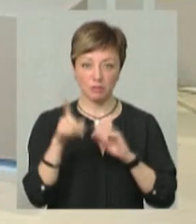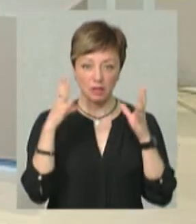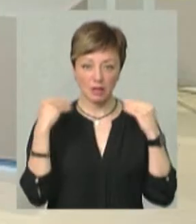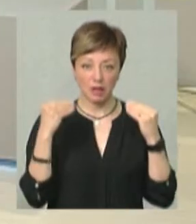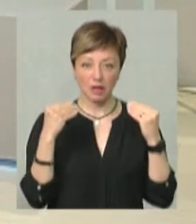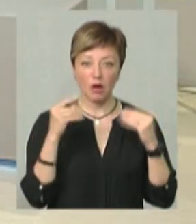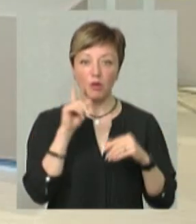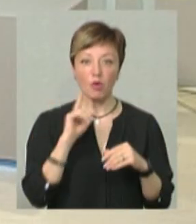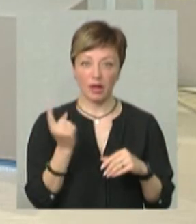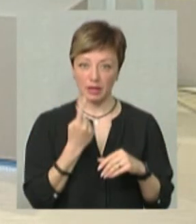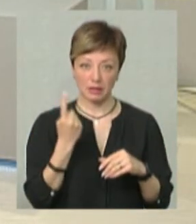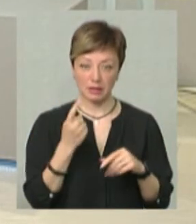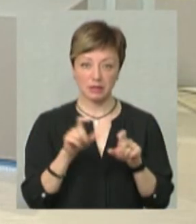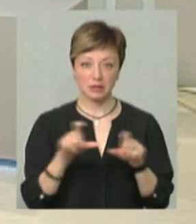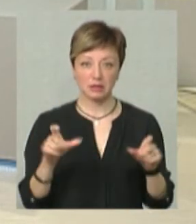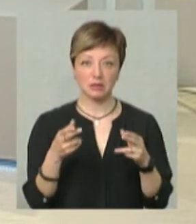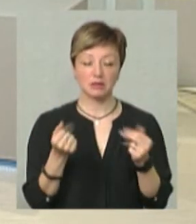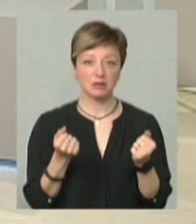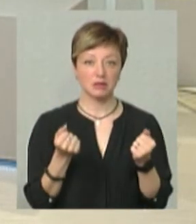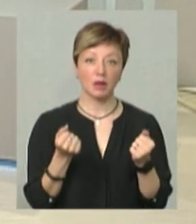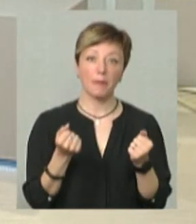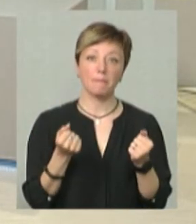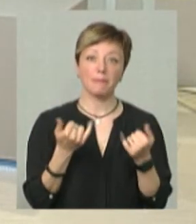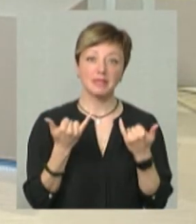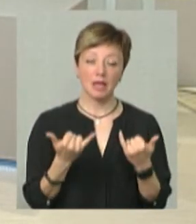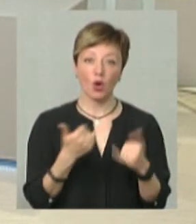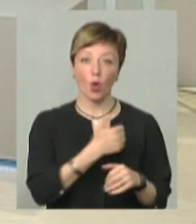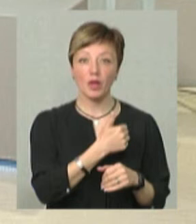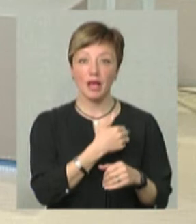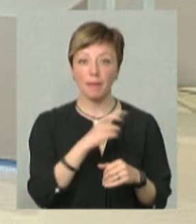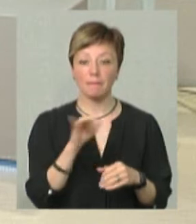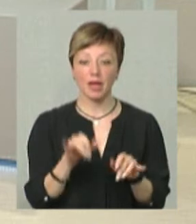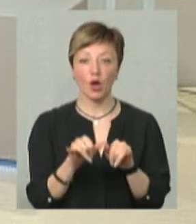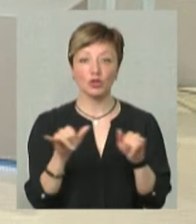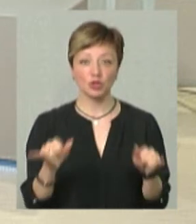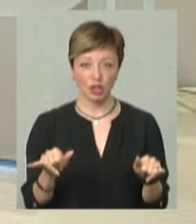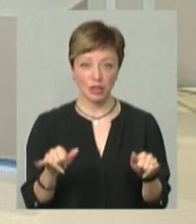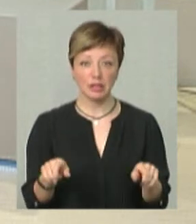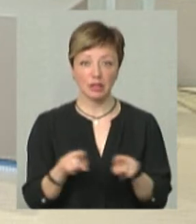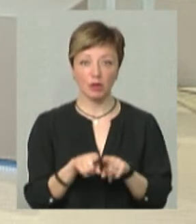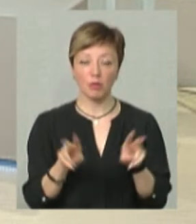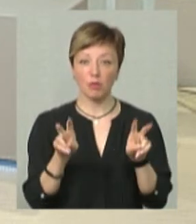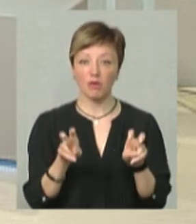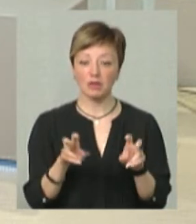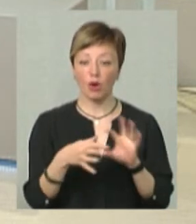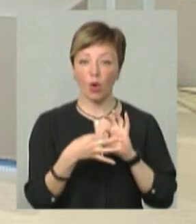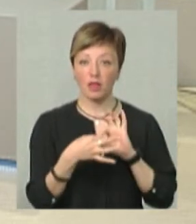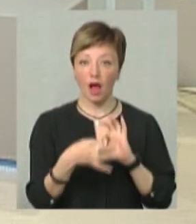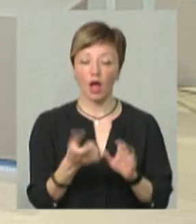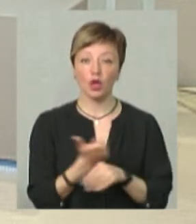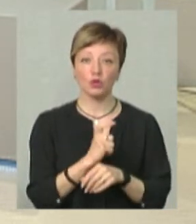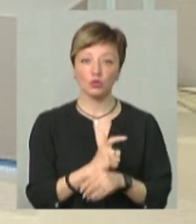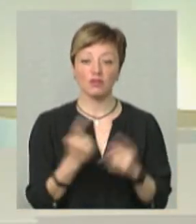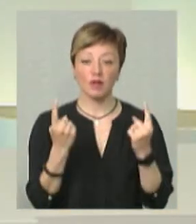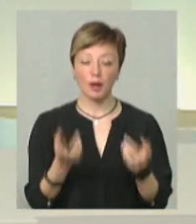Нідерландах. Це поки єдиний заклад? Ми зараз хотіли би розширити, так би мовити, коло наших контактів.